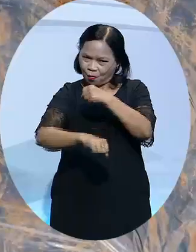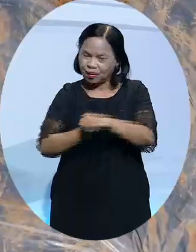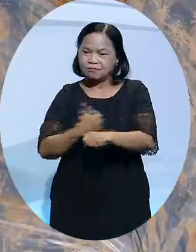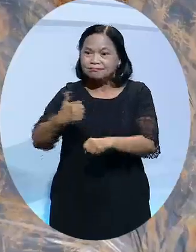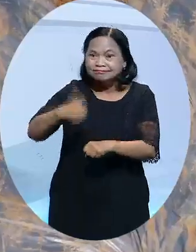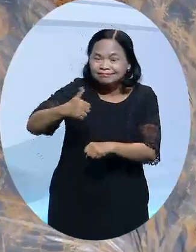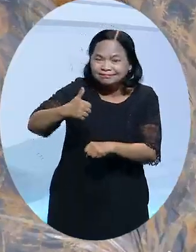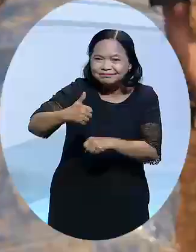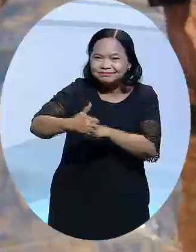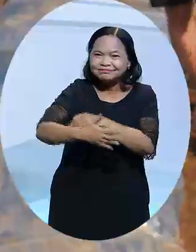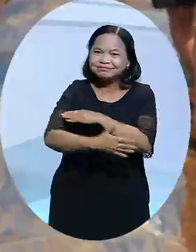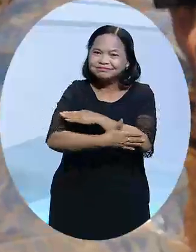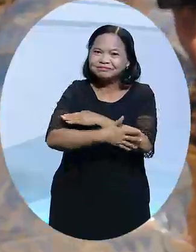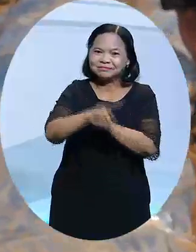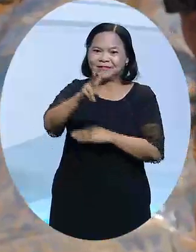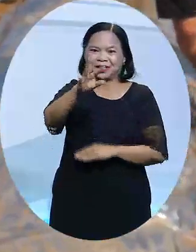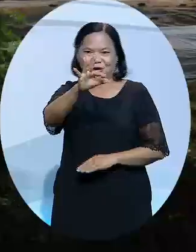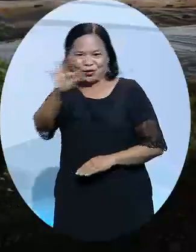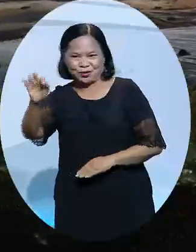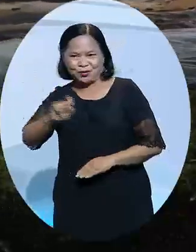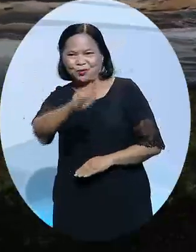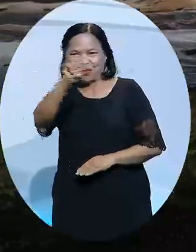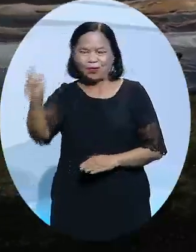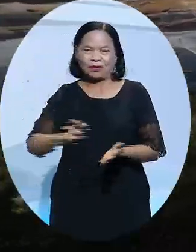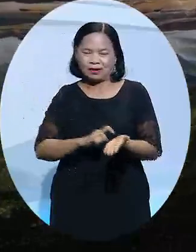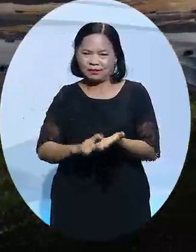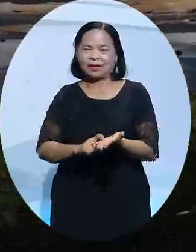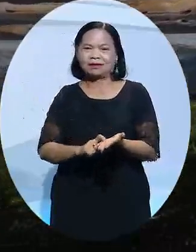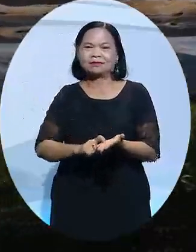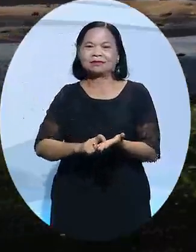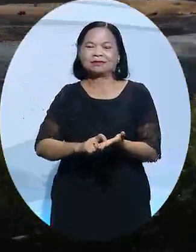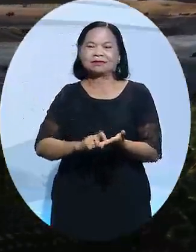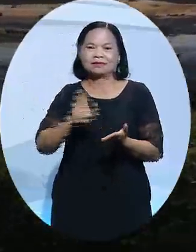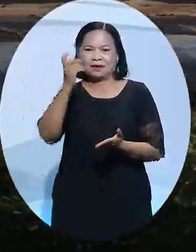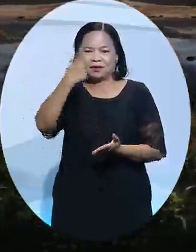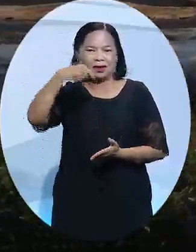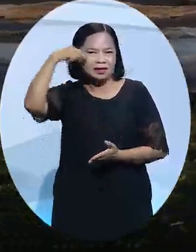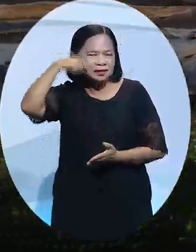nhận về nguồn tài trợ lên đến 2 triệu đô la Mỹ từ Cơ quan Hợp tác Quốc tế Nhật Bản, JICA.